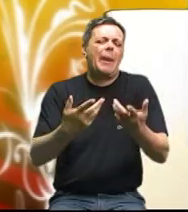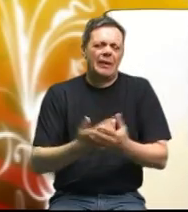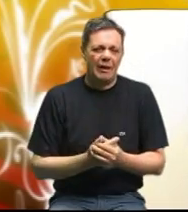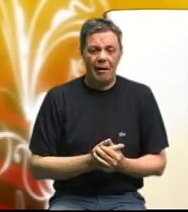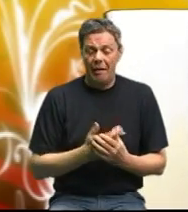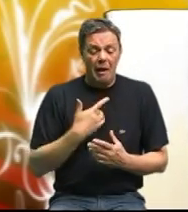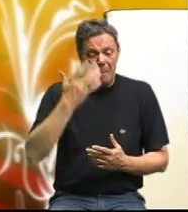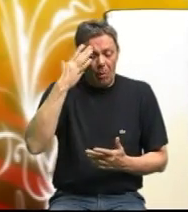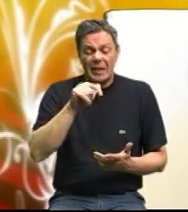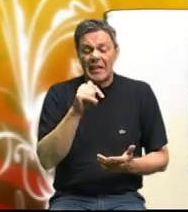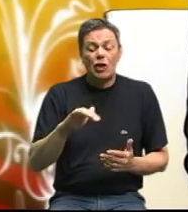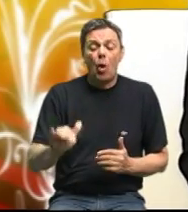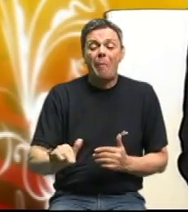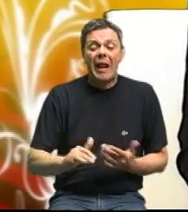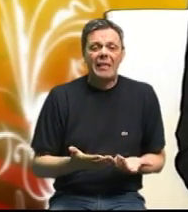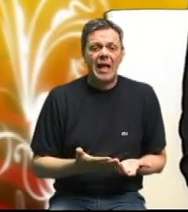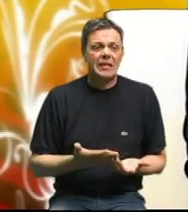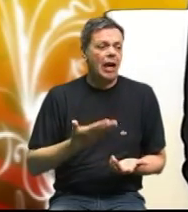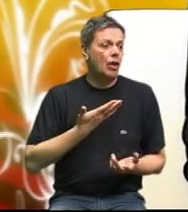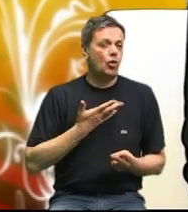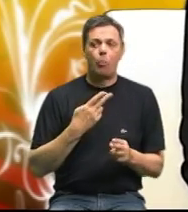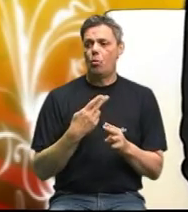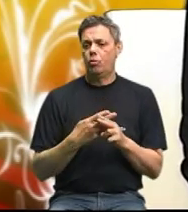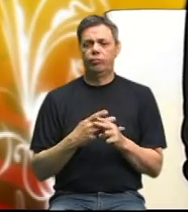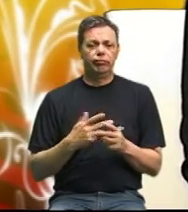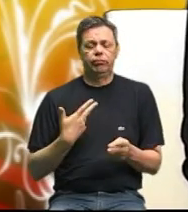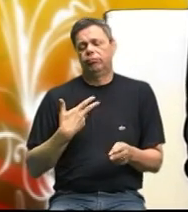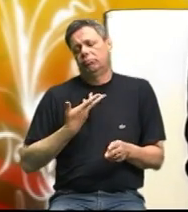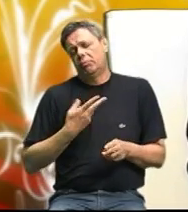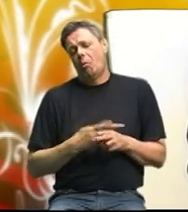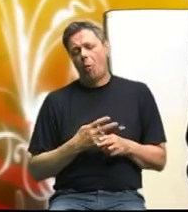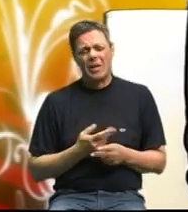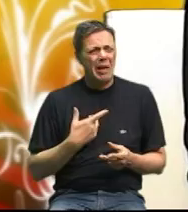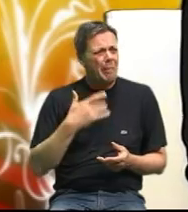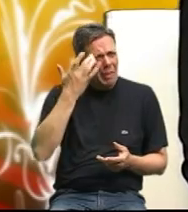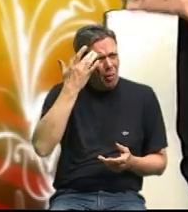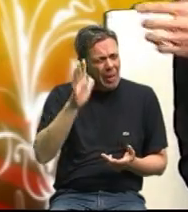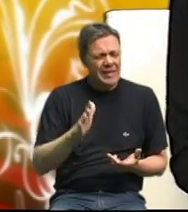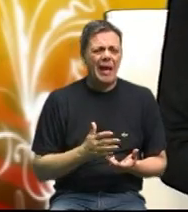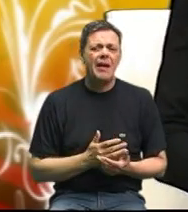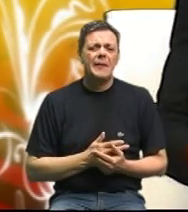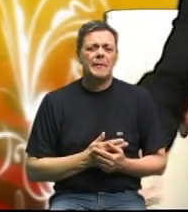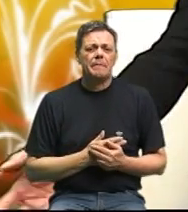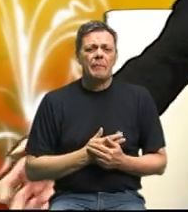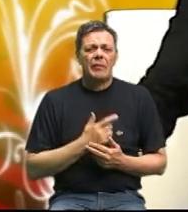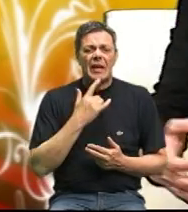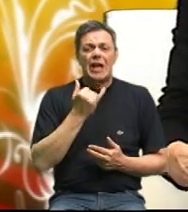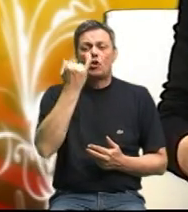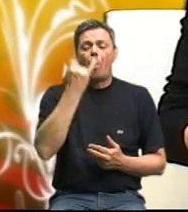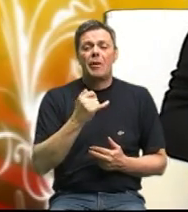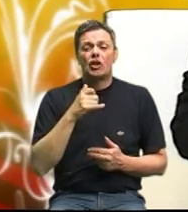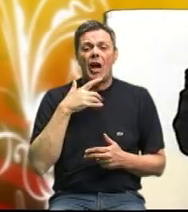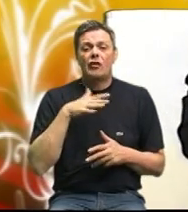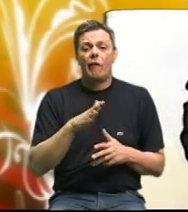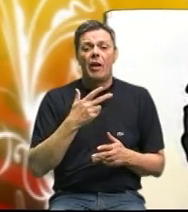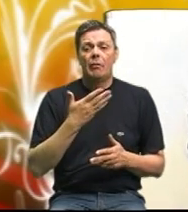djece dobije nekakvu bolest. Niko nam ne zna zašto ovaj mršav čovjek